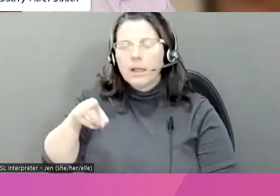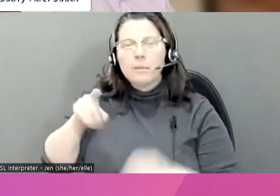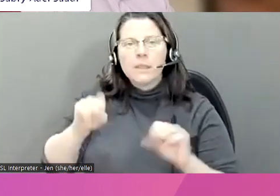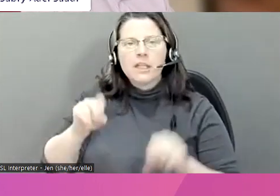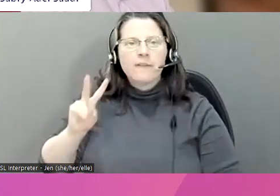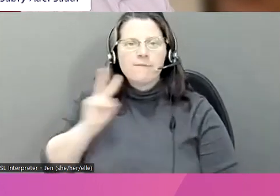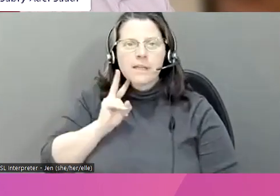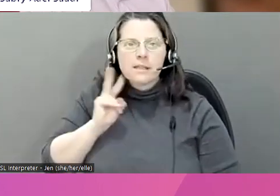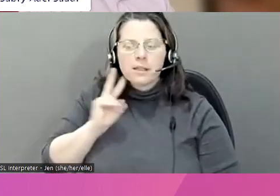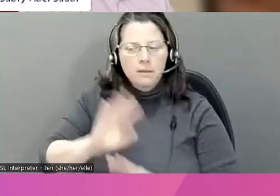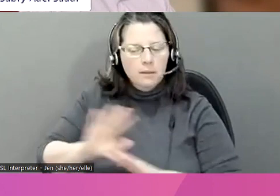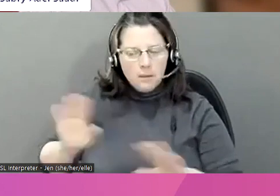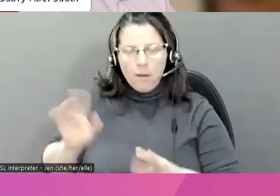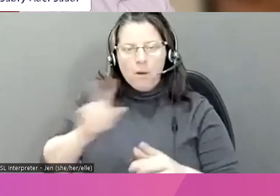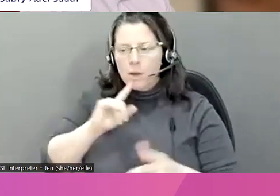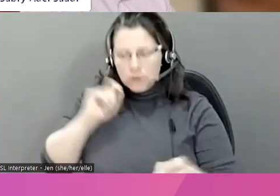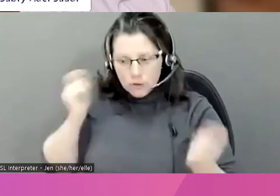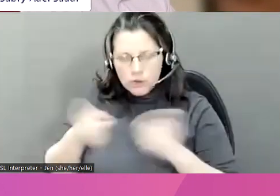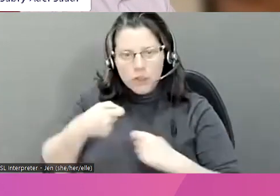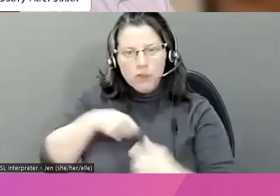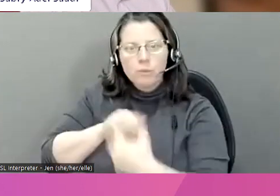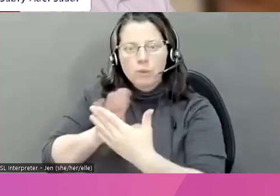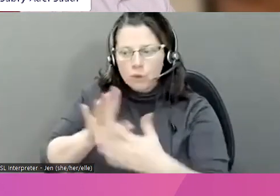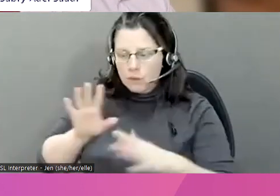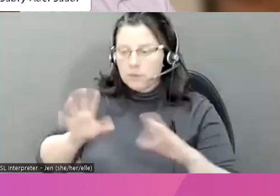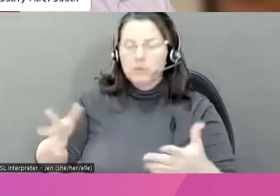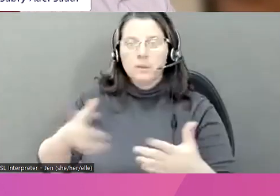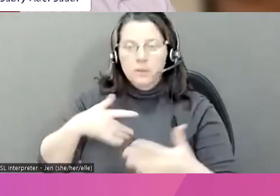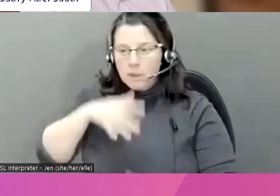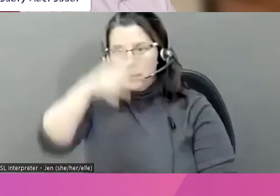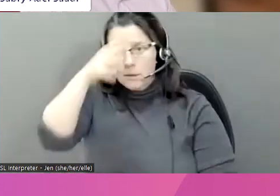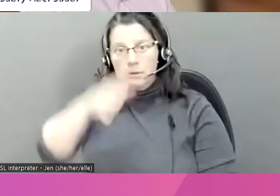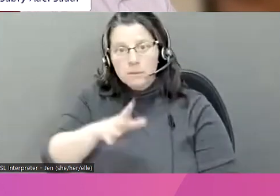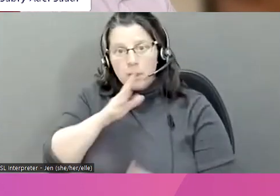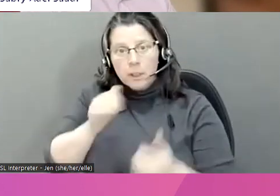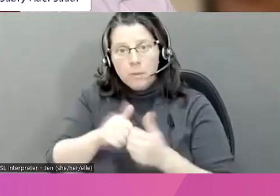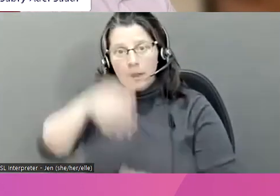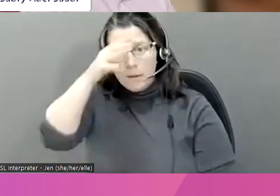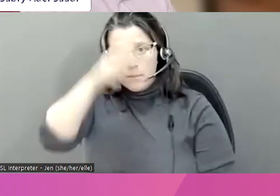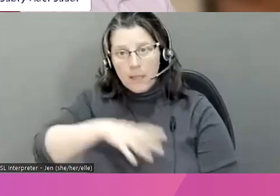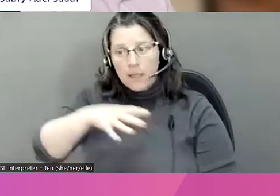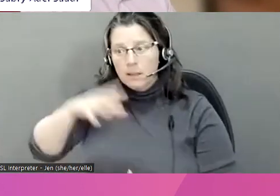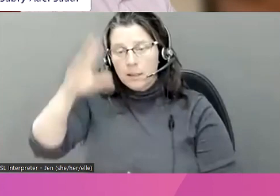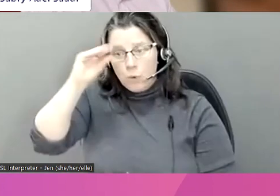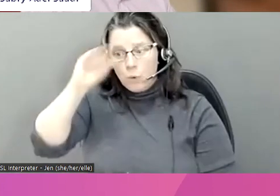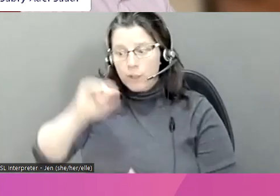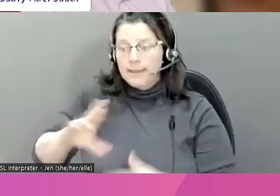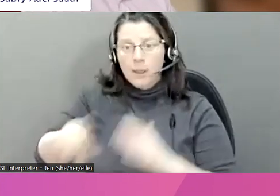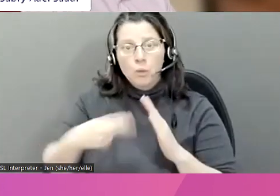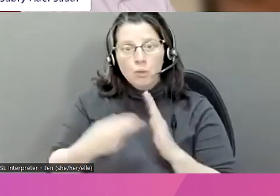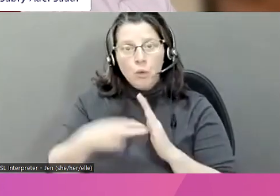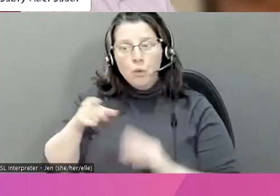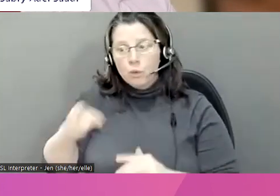de victimes qui doivent se protéger, mais plutôt qu'il fallait entretenir des dialogues avec les hommes et